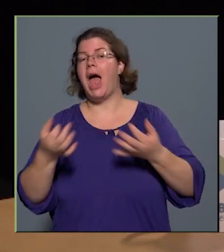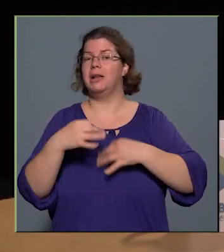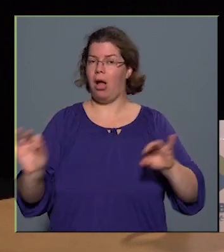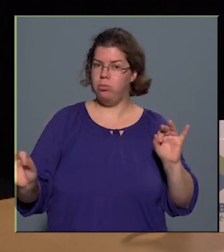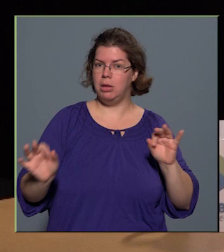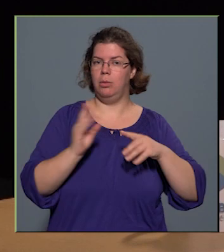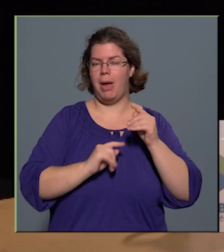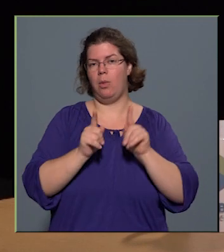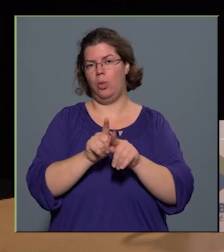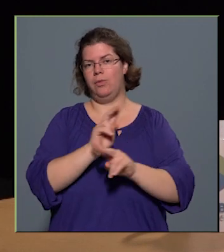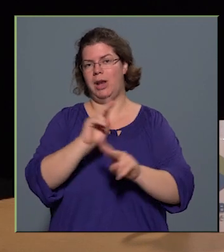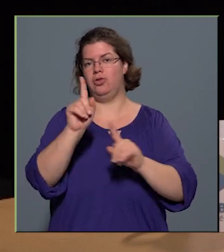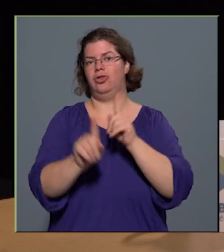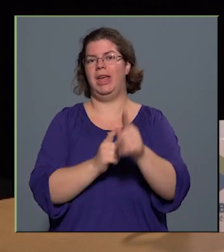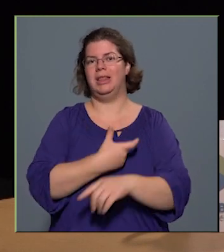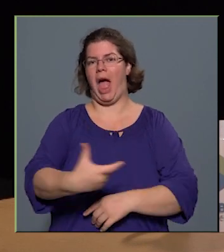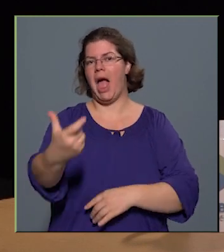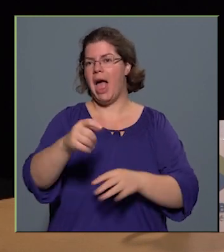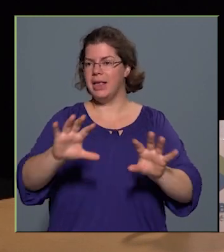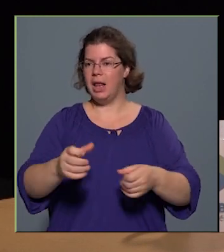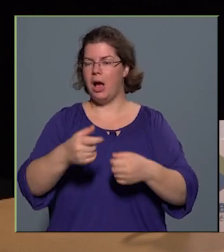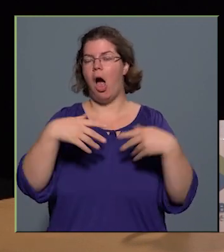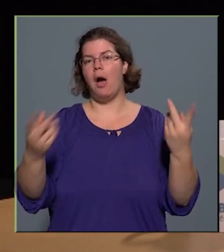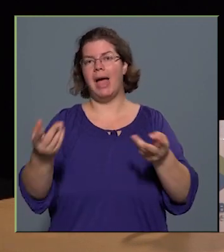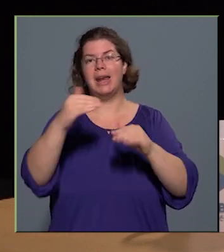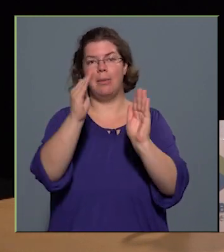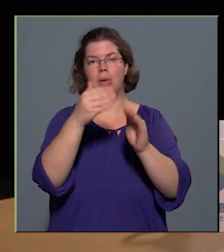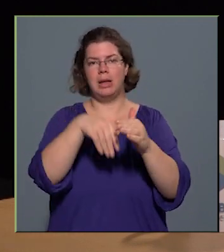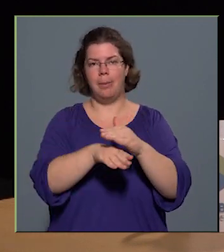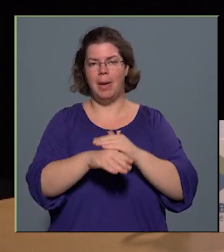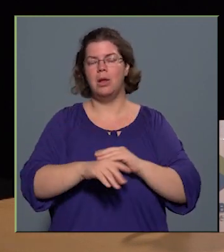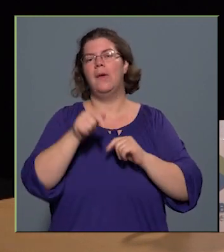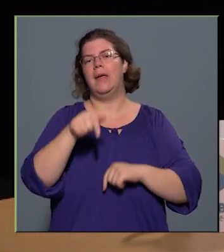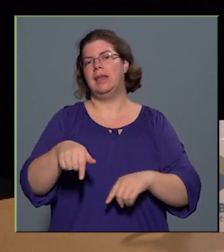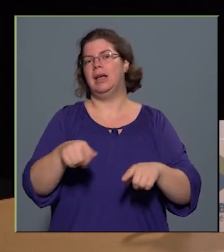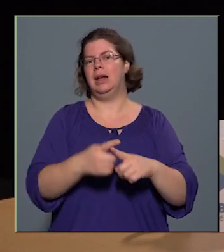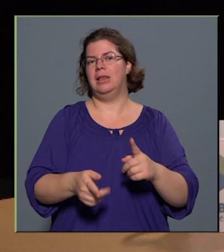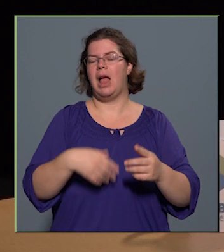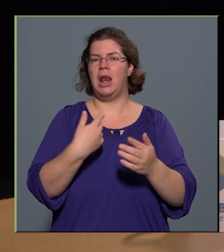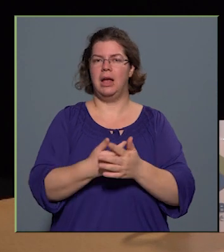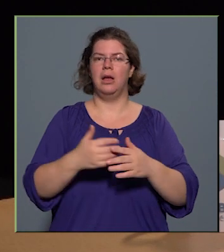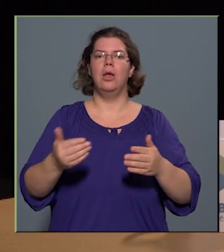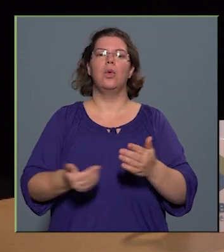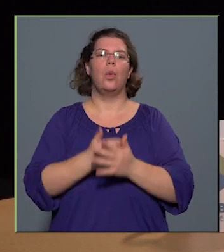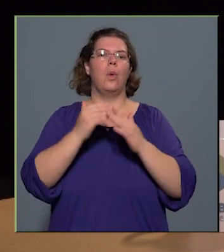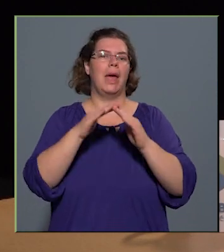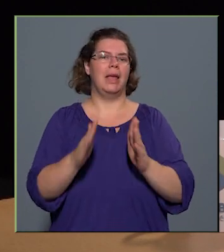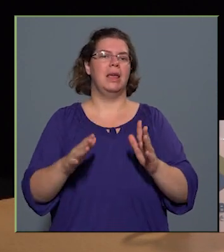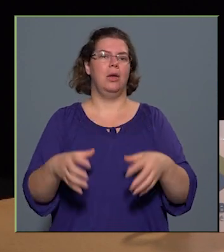van kialakítva a sétány, akár épületen belül, ehhez ennek része lett az újhegyi közösségi ház.